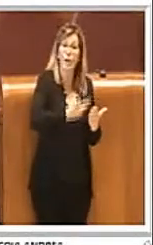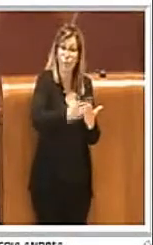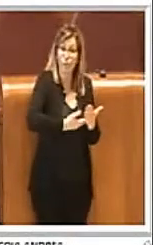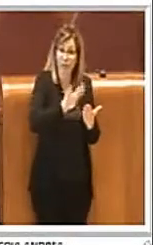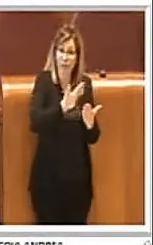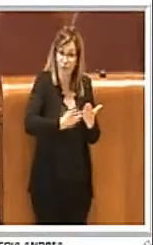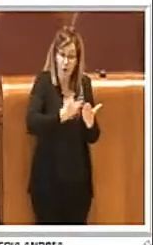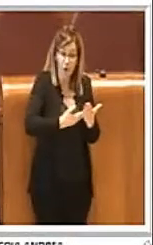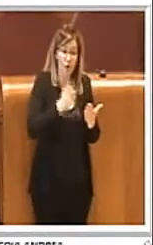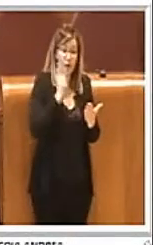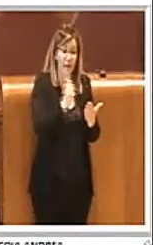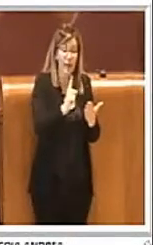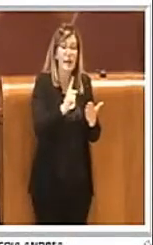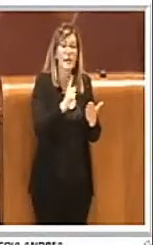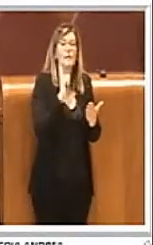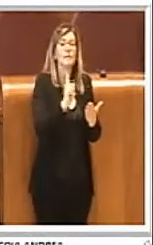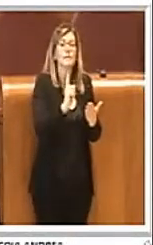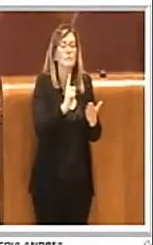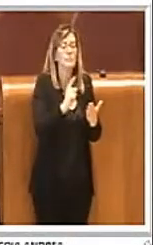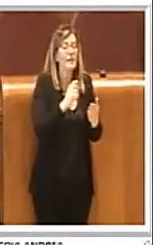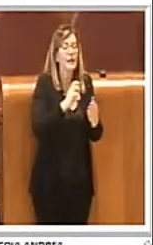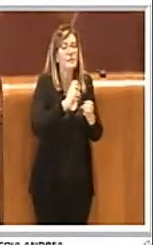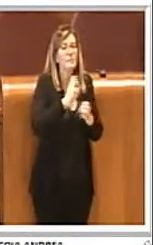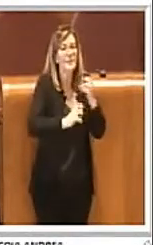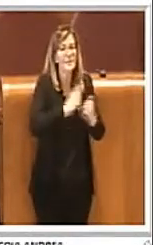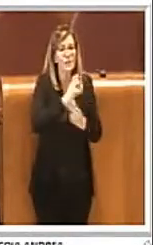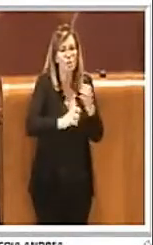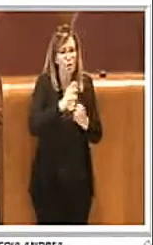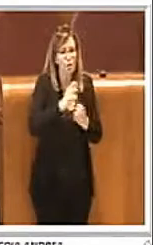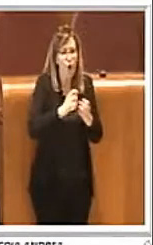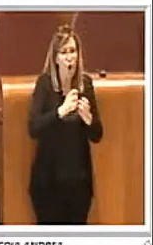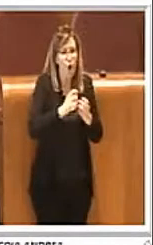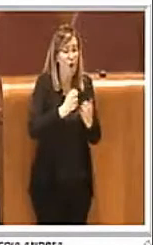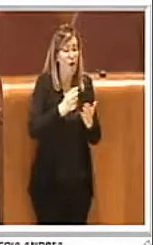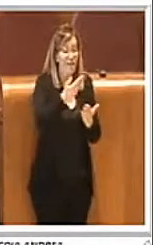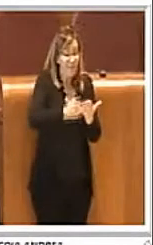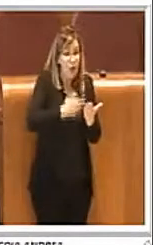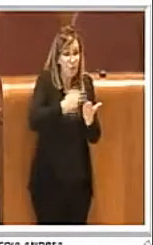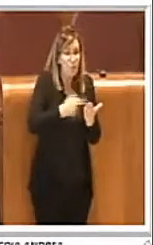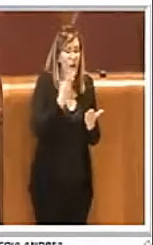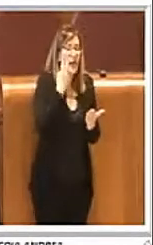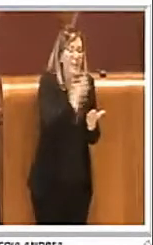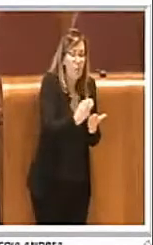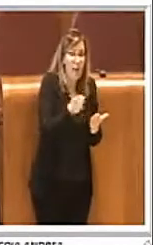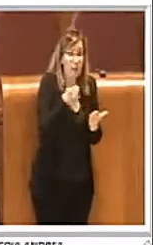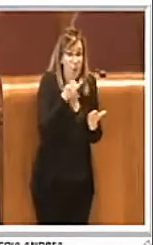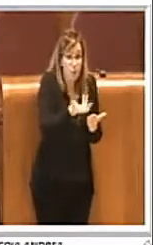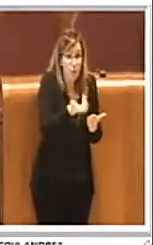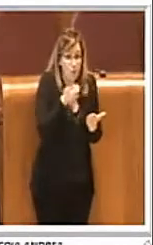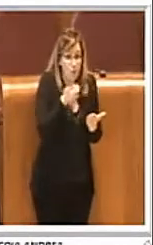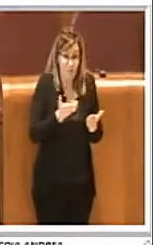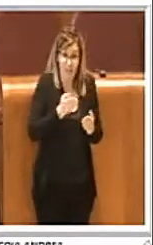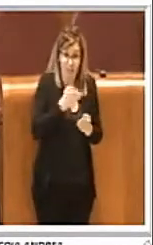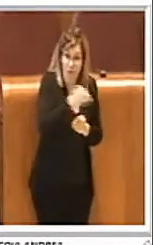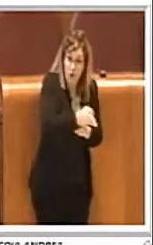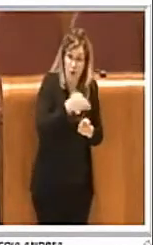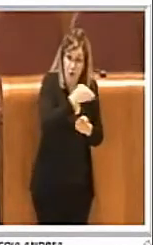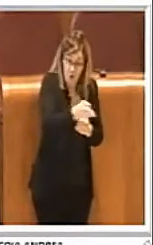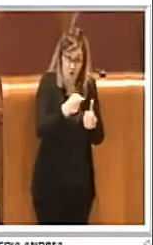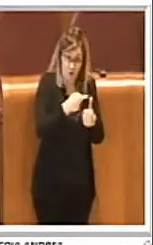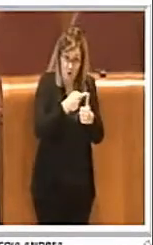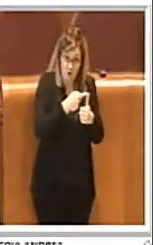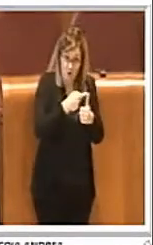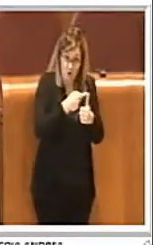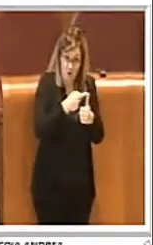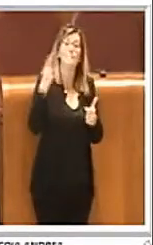sistema misto di indicatori che debbano includere non solo il numero dei passaggi come previsto oggi, ma anche la